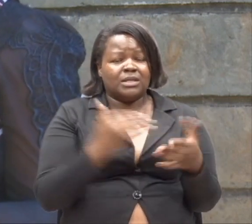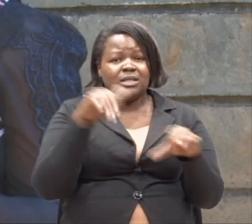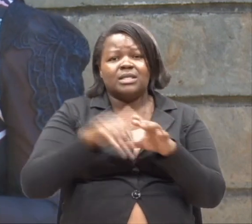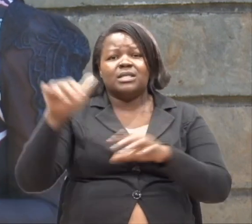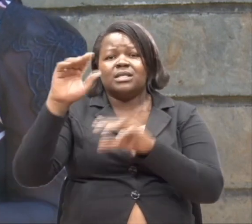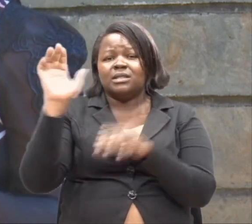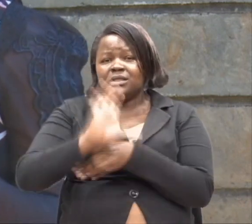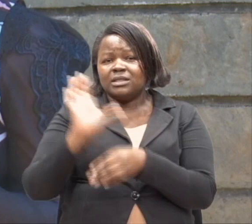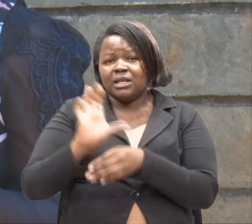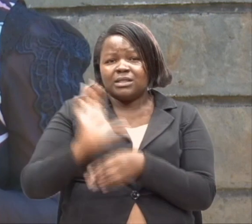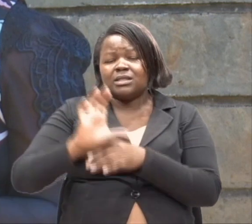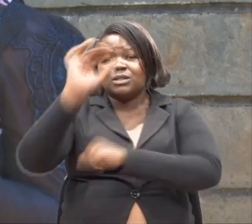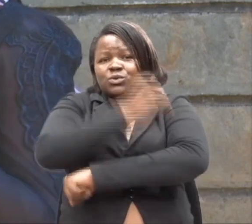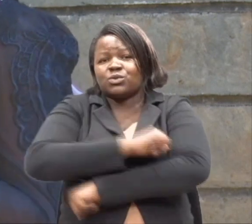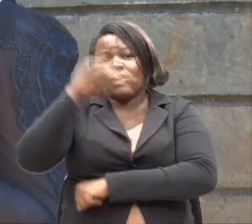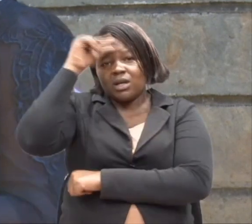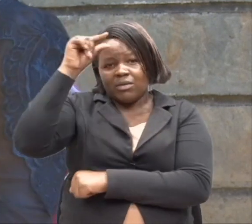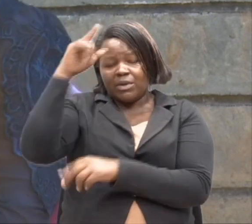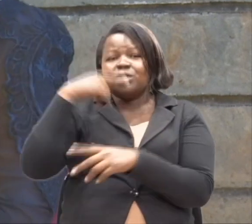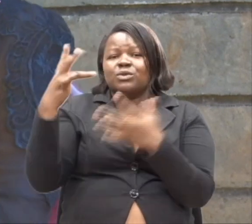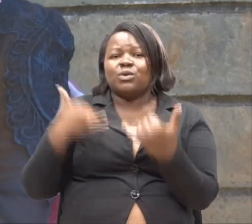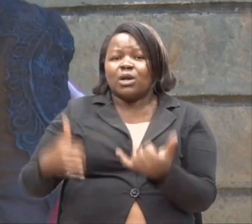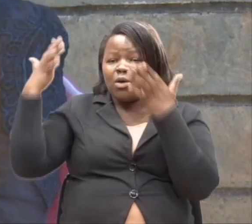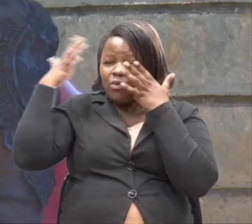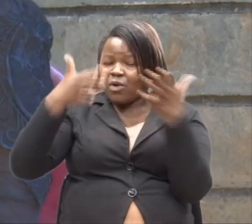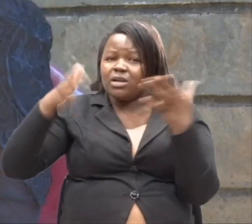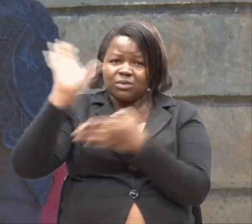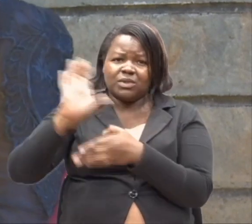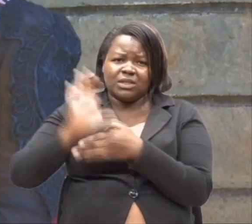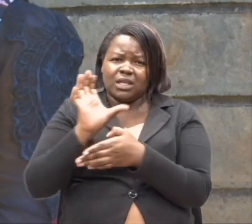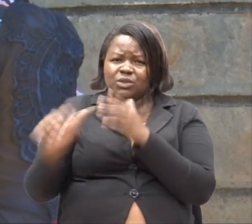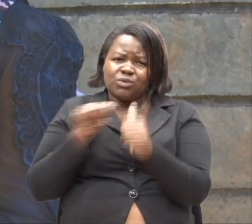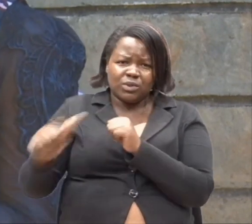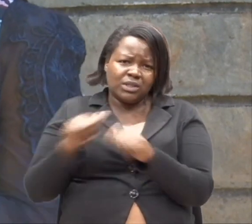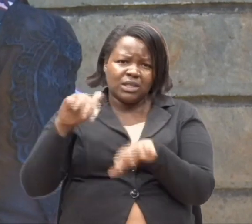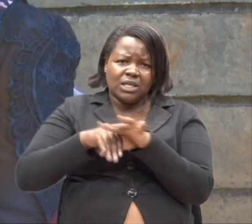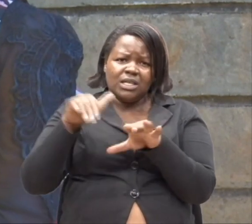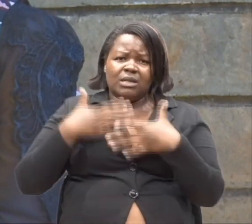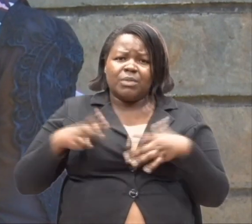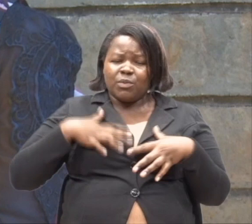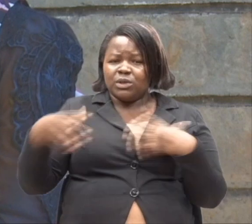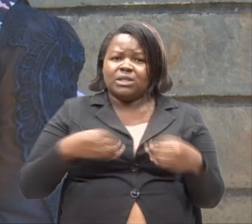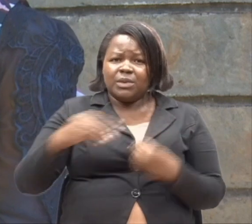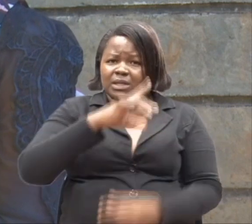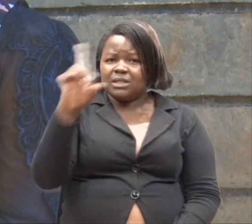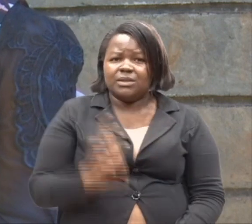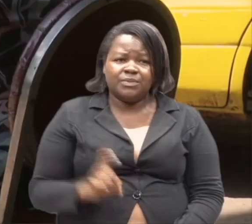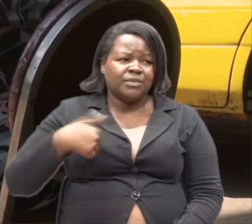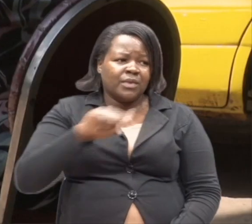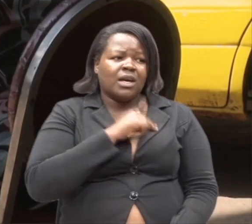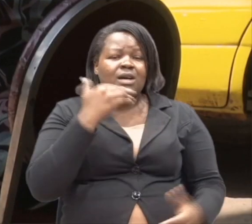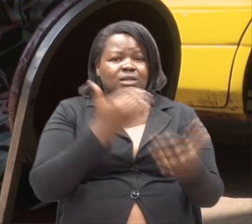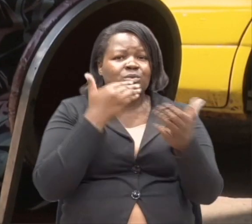kanisa, zashule, zaki serekani. Lakini kulingana nawe, mtazama wa kanisa ni hupi katika watu wambao na ishi na hali ya ulemago.